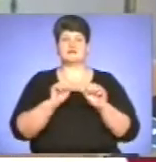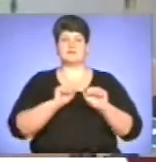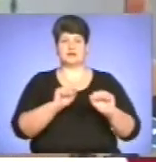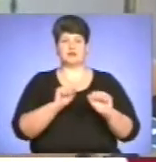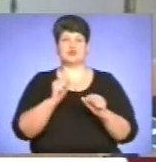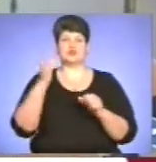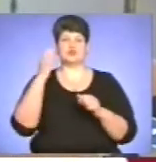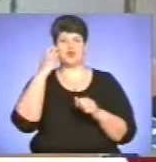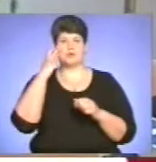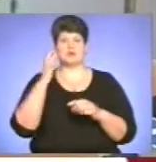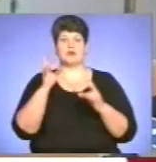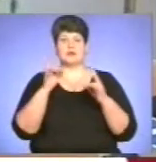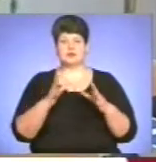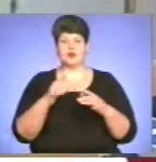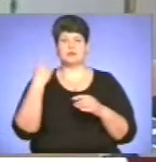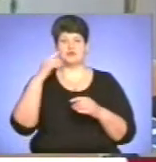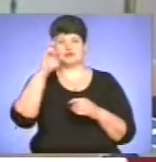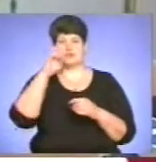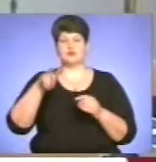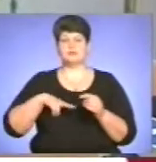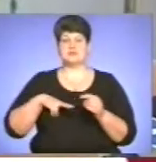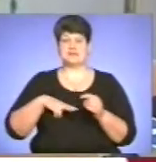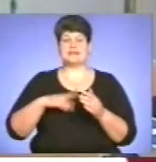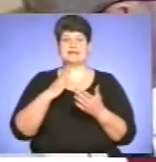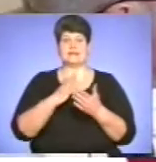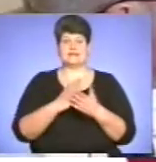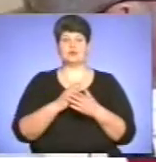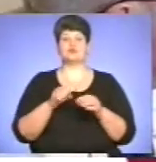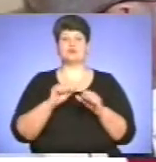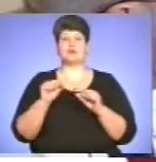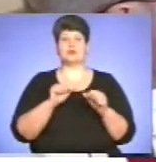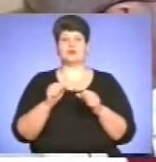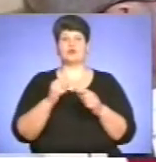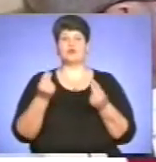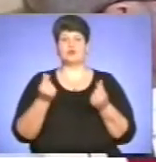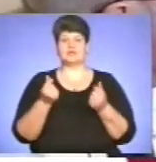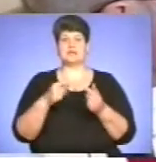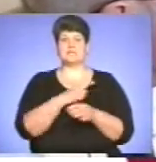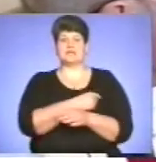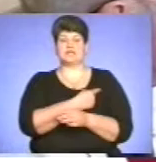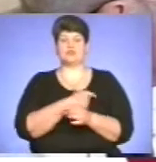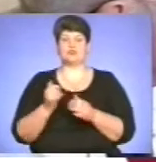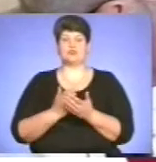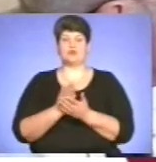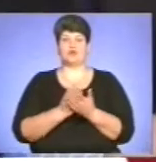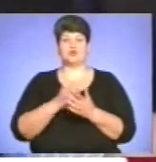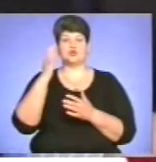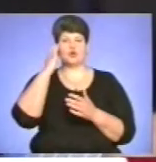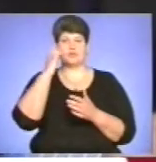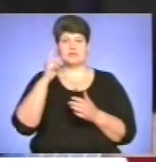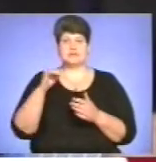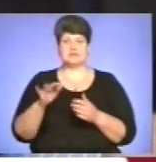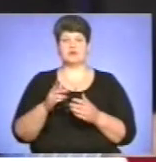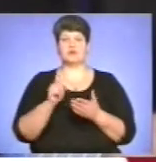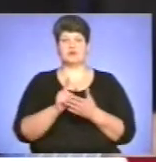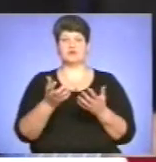наслідків чорнобильської катастрофи облдержадміністрації є розпорядником коштів на медичне обслуговування чорнобильців. Цього року мають отримати